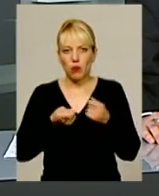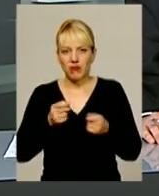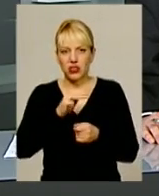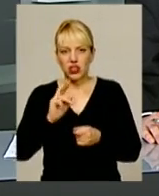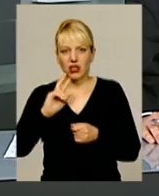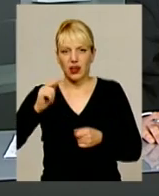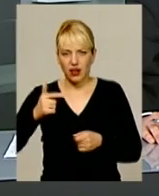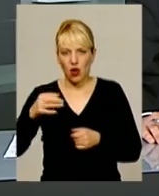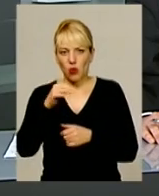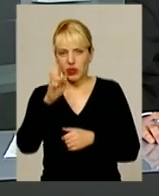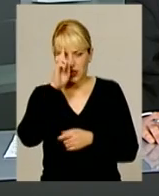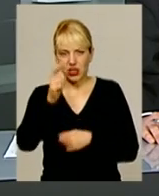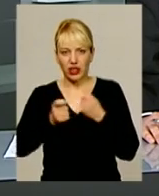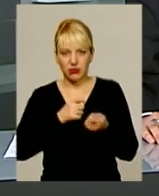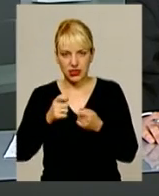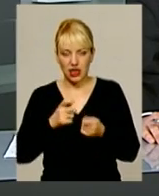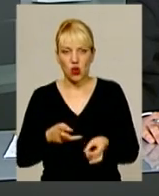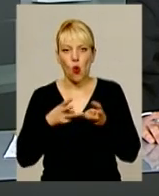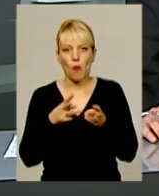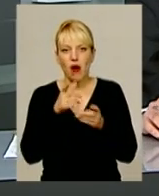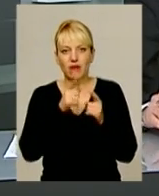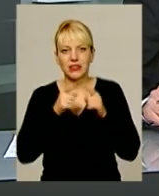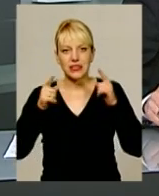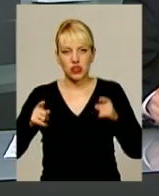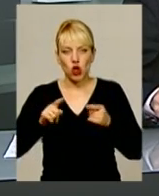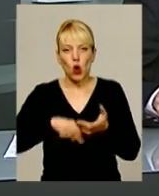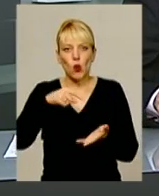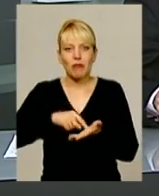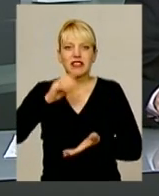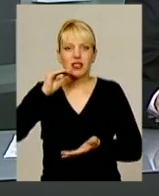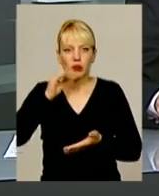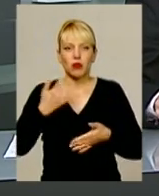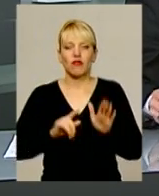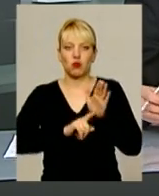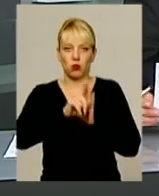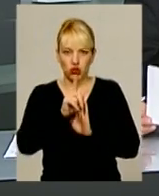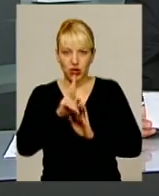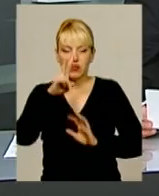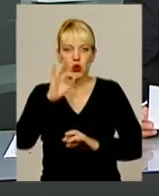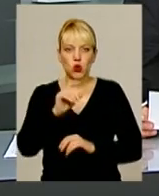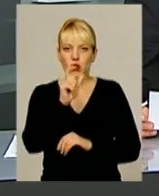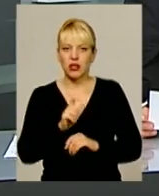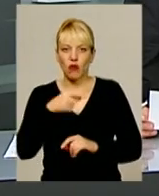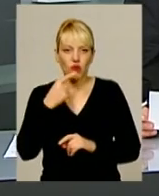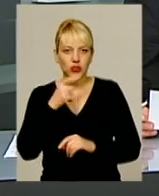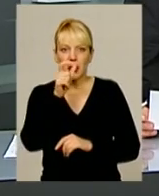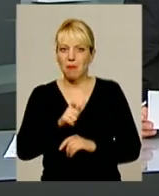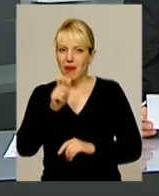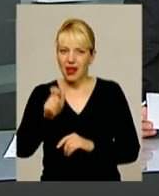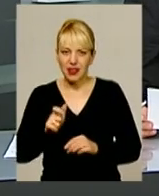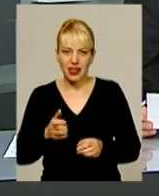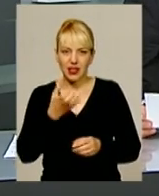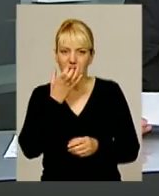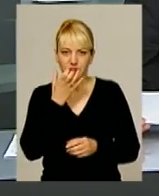облдержадміністрації. Опалювальний сезон у Шепетівці таки почався, втім, за словами самих жителів, батареї гріють